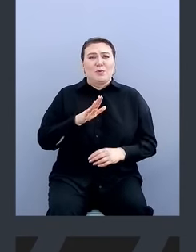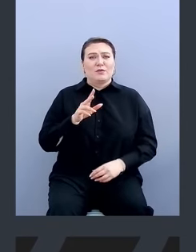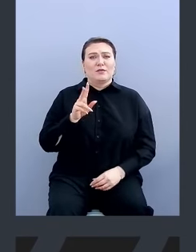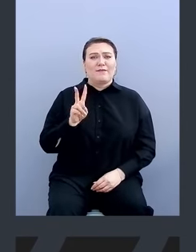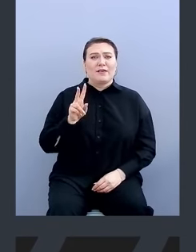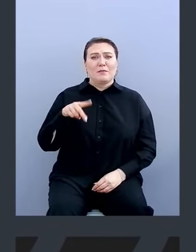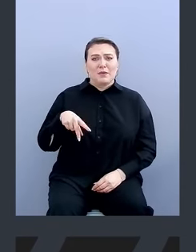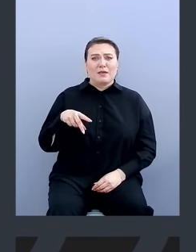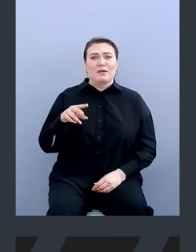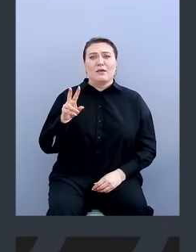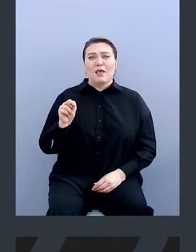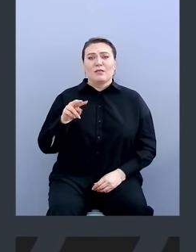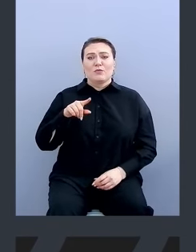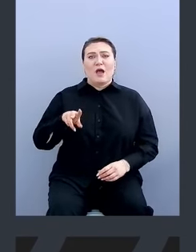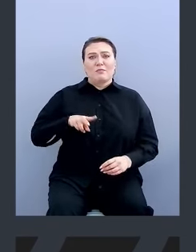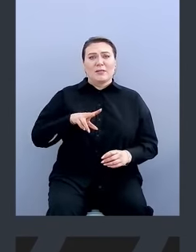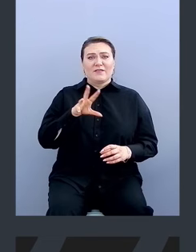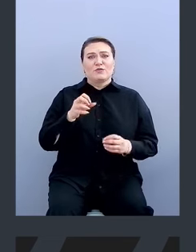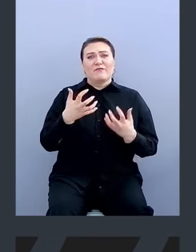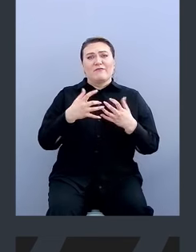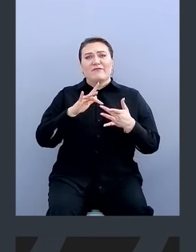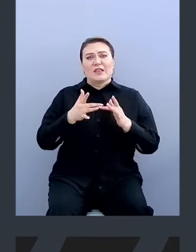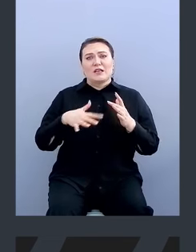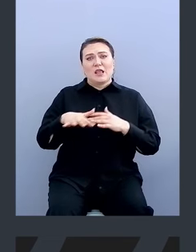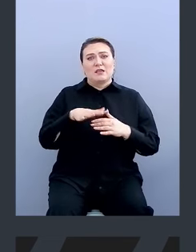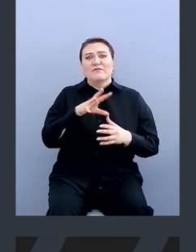у них в интернете все админки торчат, они полагаются полностью на этот механизм.